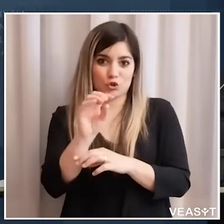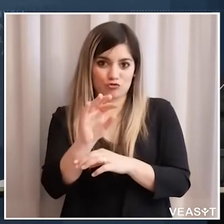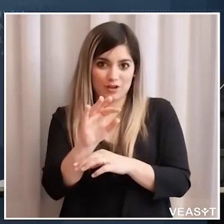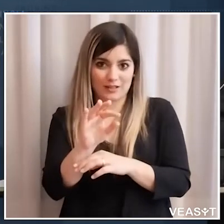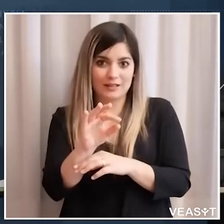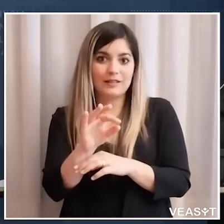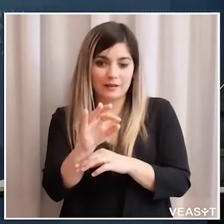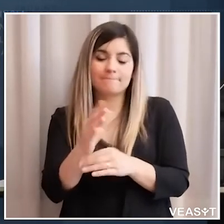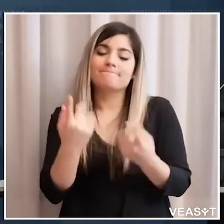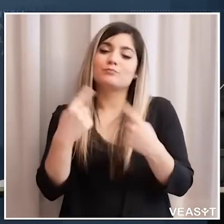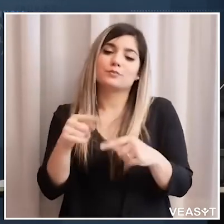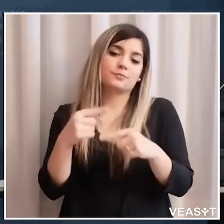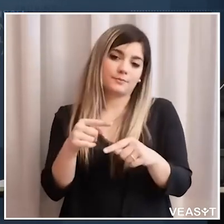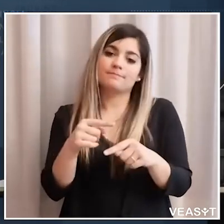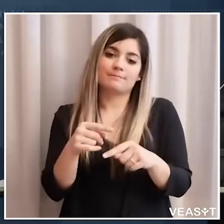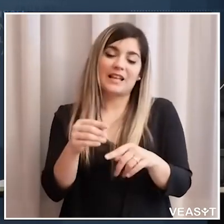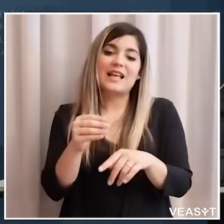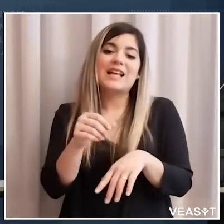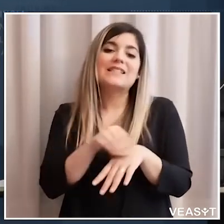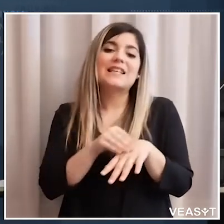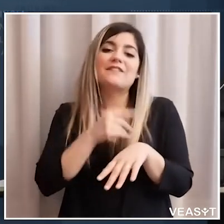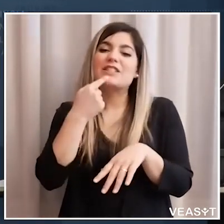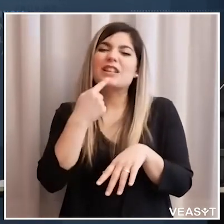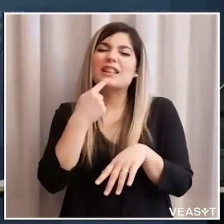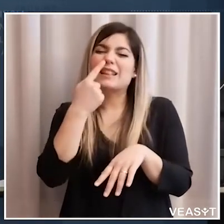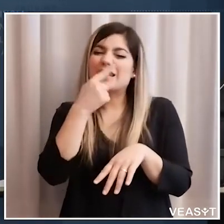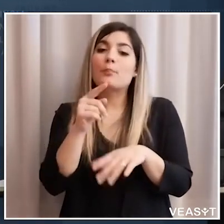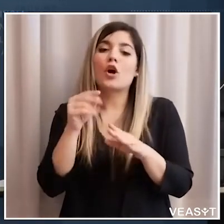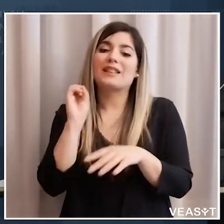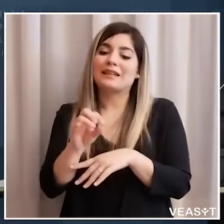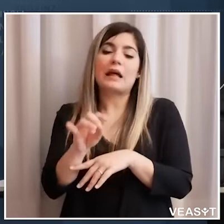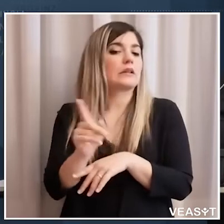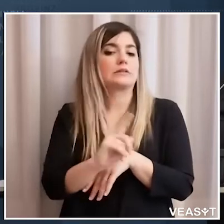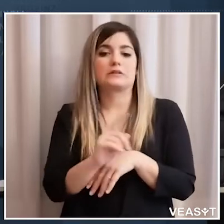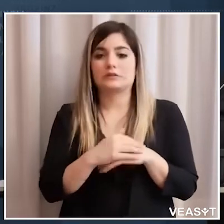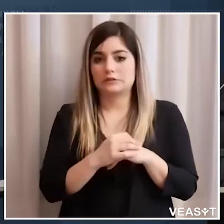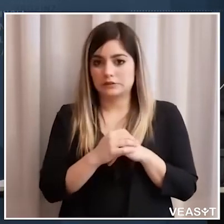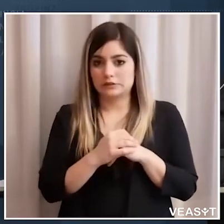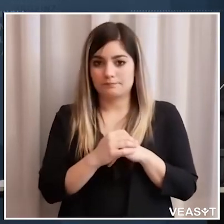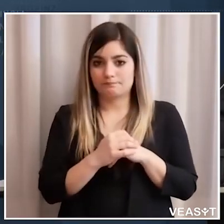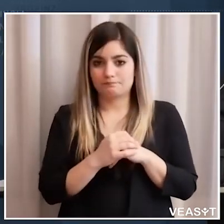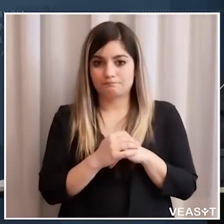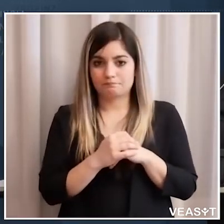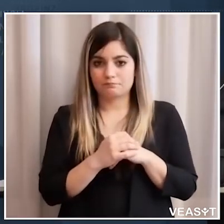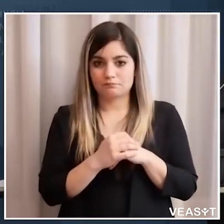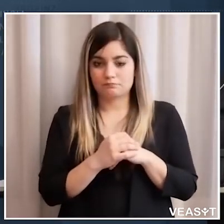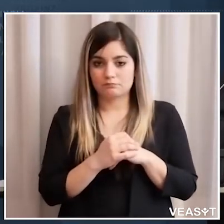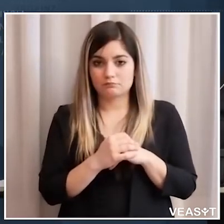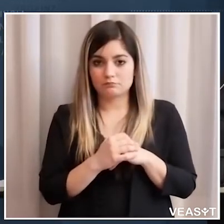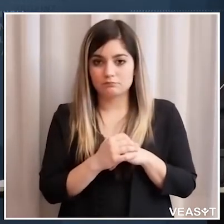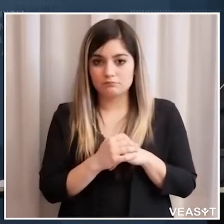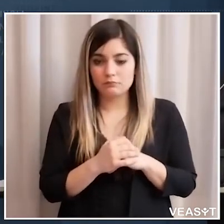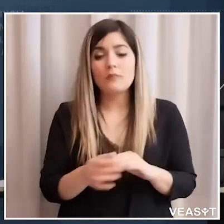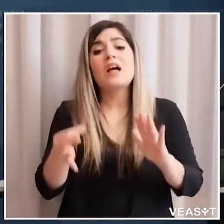e quindi non è sicuramente un servizio di didattica quello che i criteri sono verranno